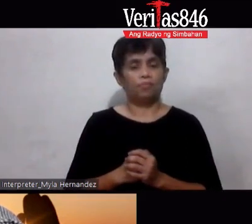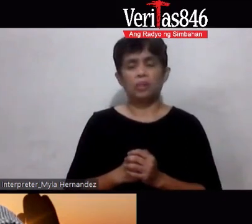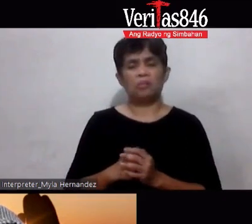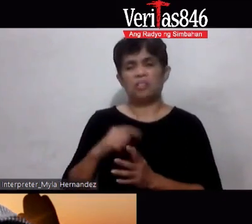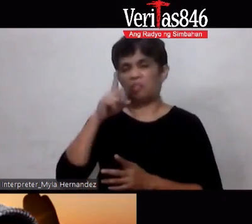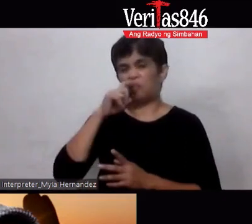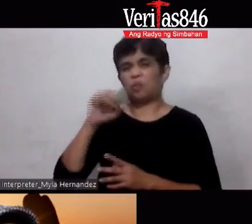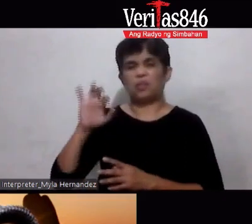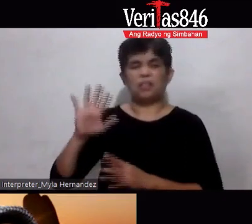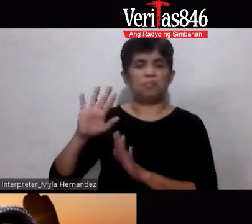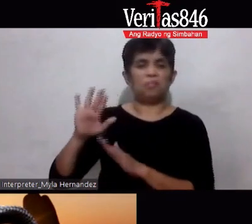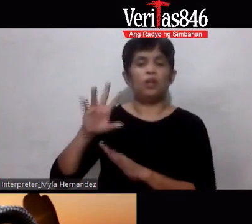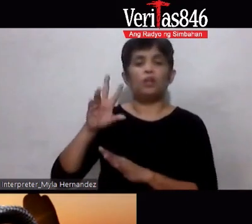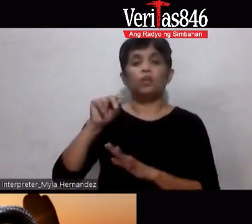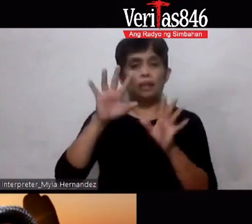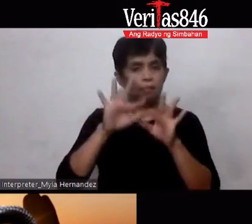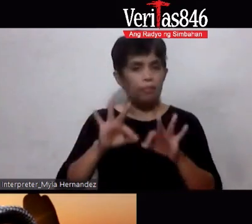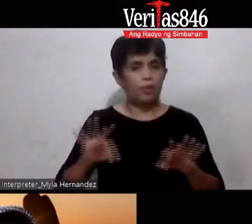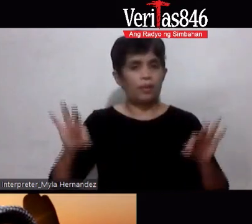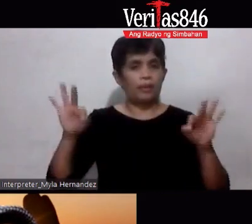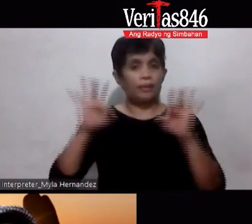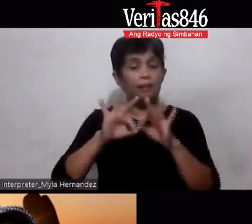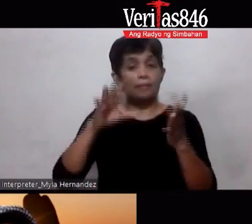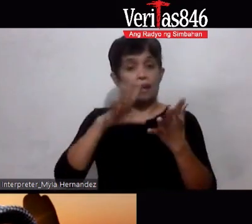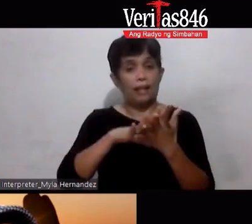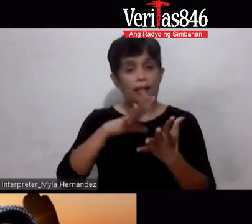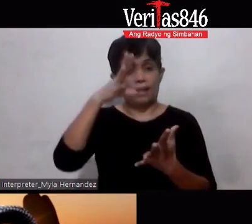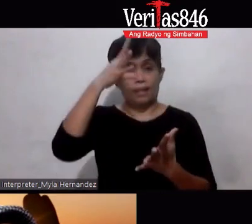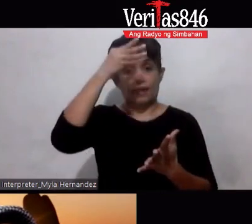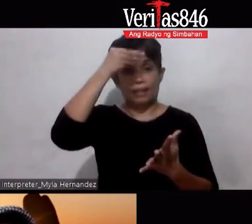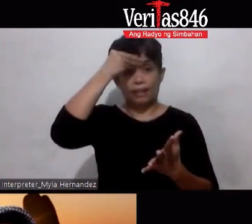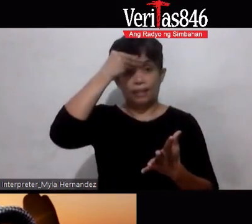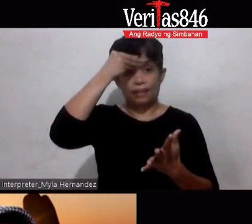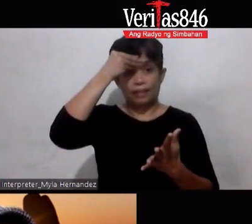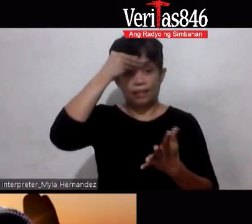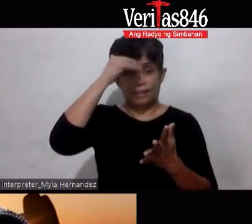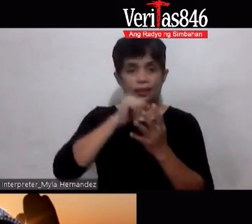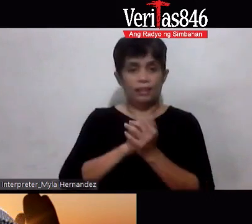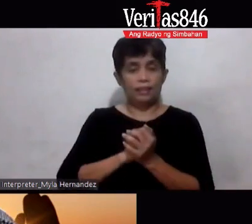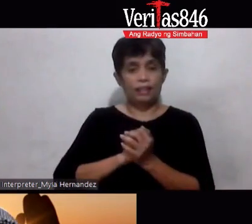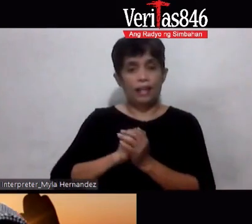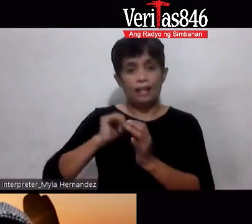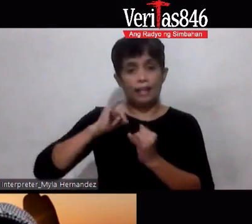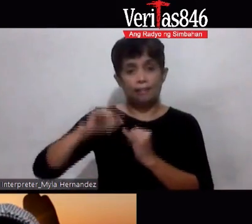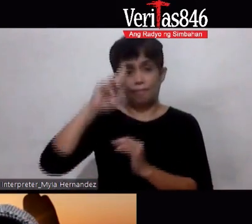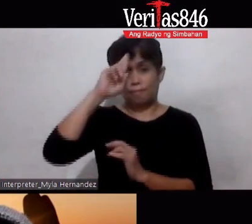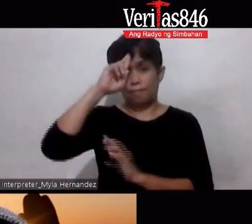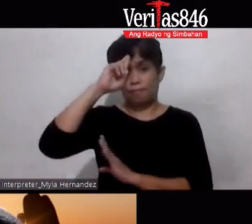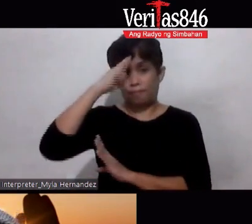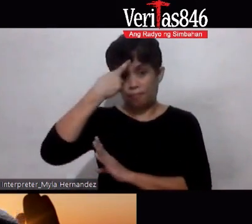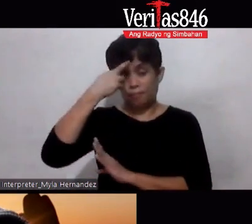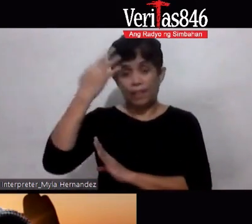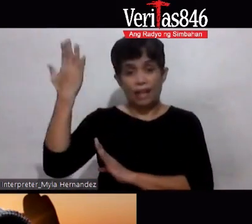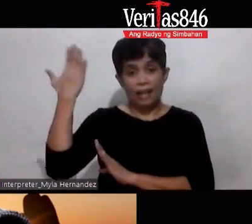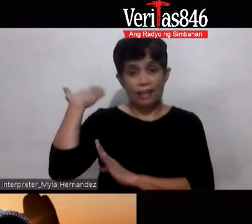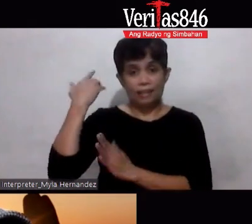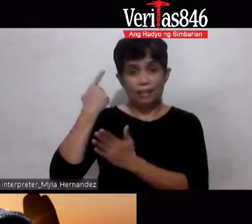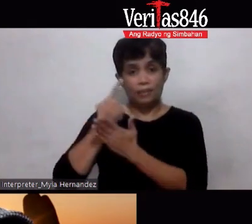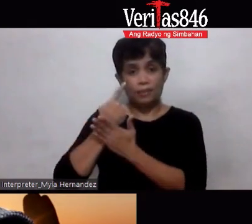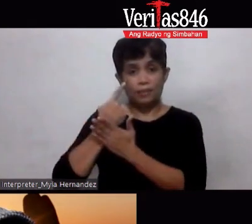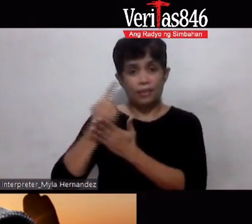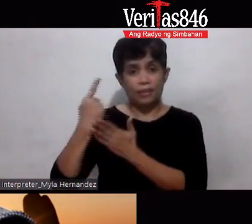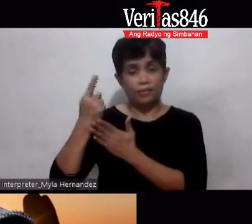lumana yan ganyan okay importante yung mga learnings natin okay and last reminder po last week na